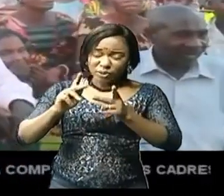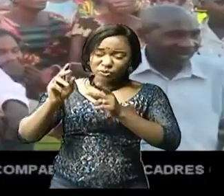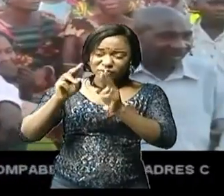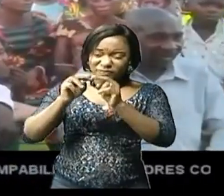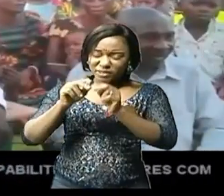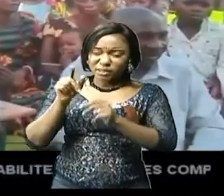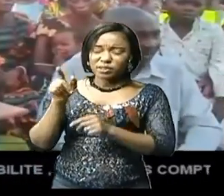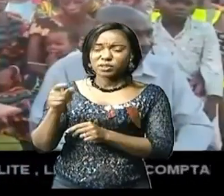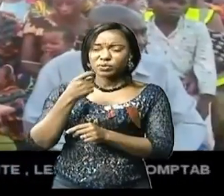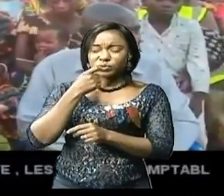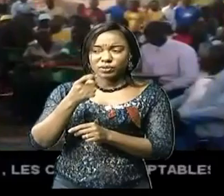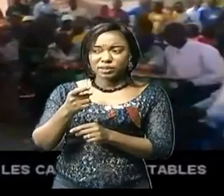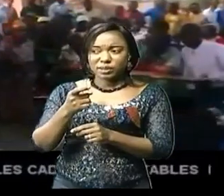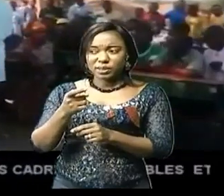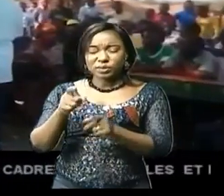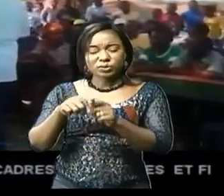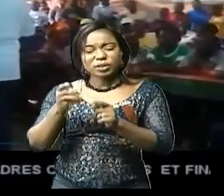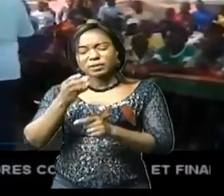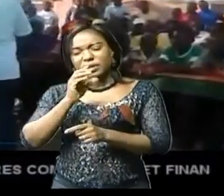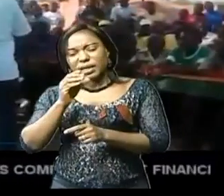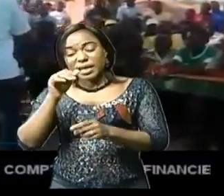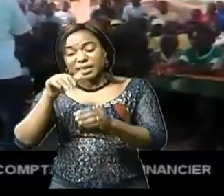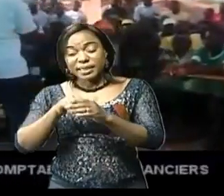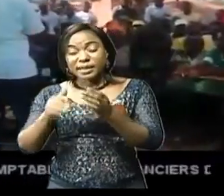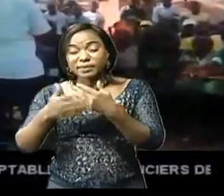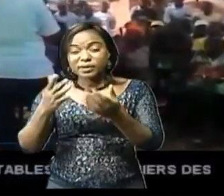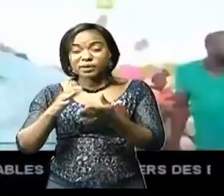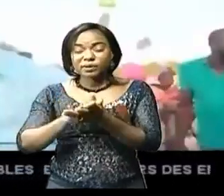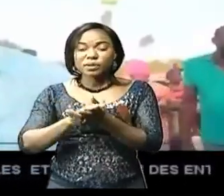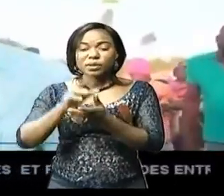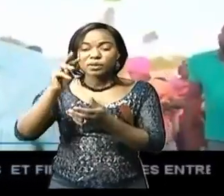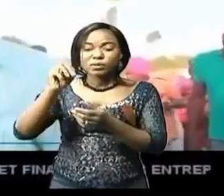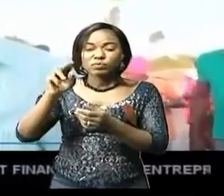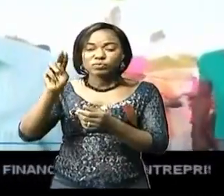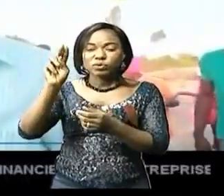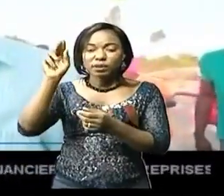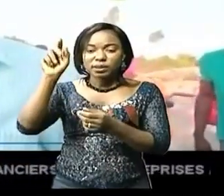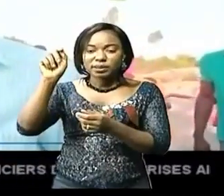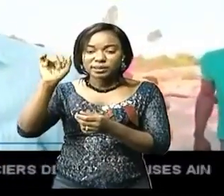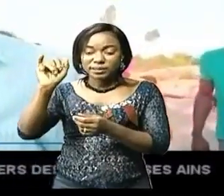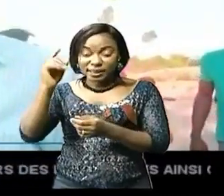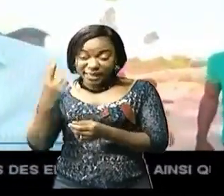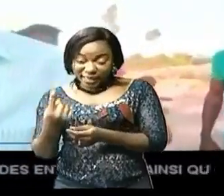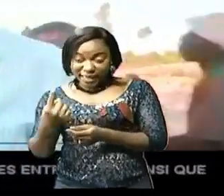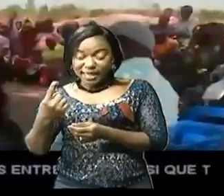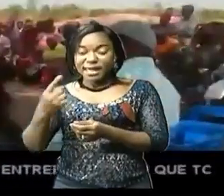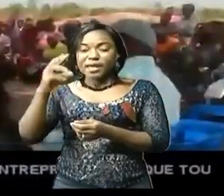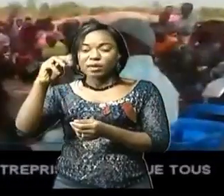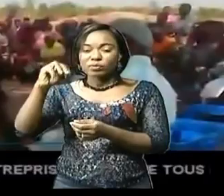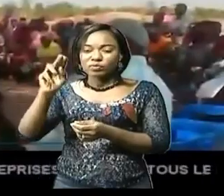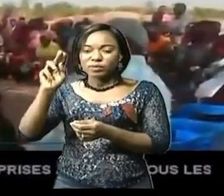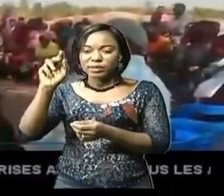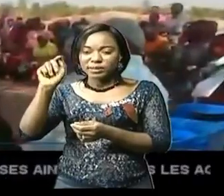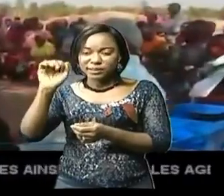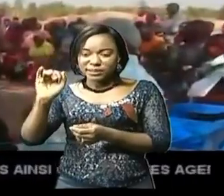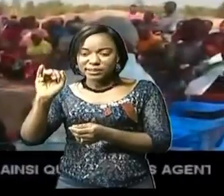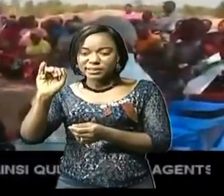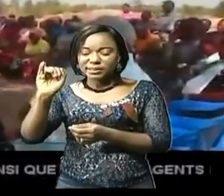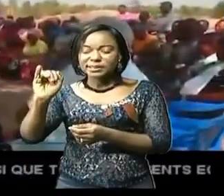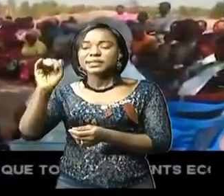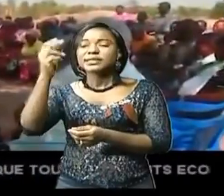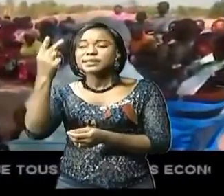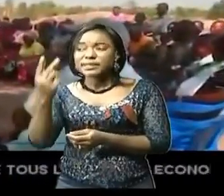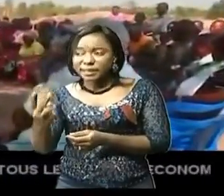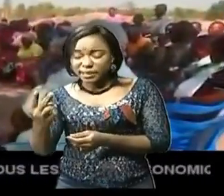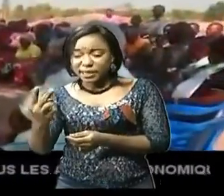notamment Moiti 1 et Moiti 2, Medardieya hausse les tons et promet dans un futur prochain de saisir les instances